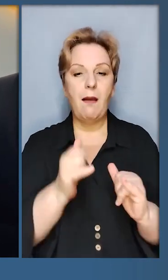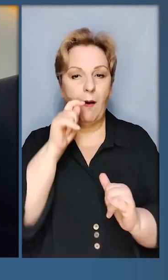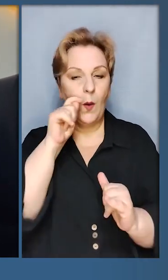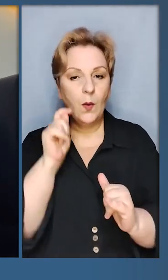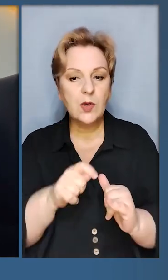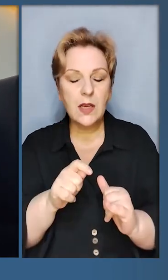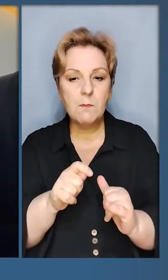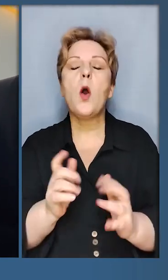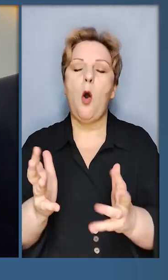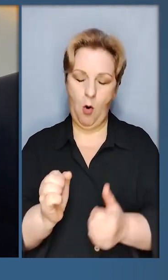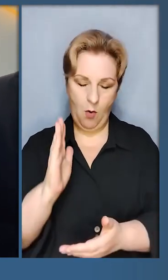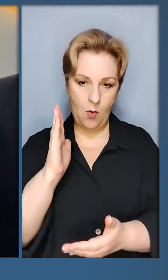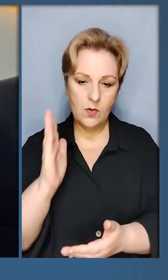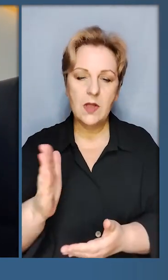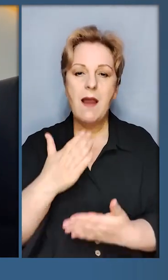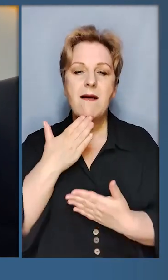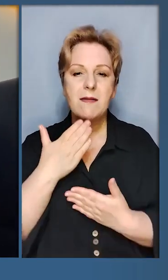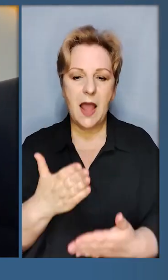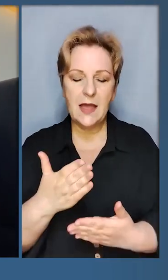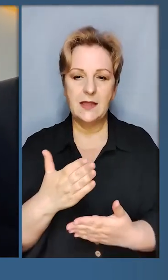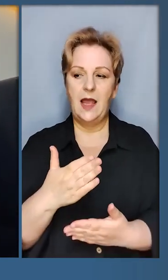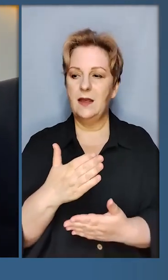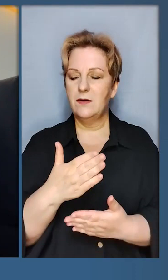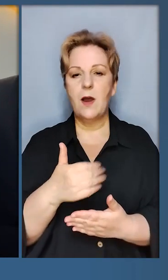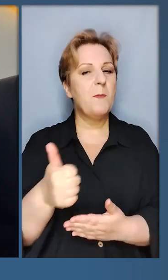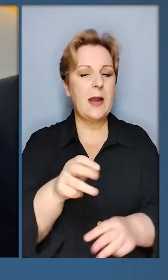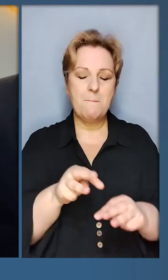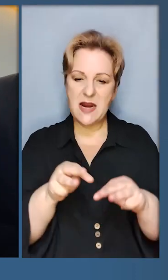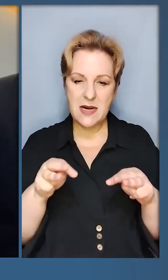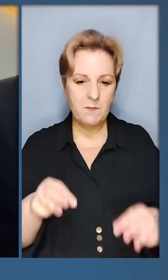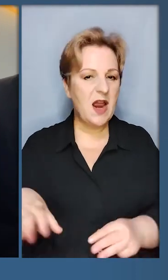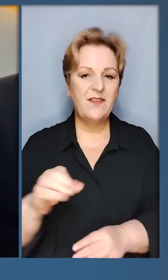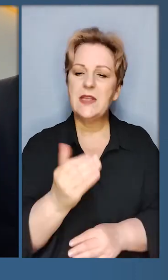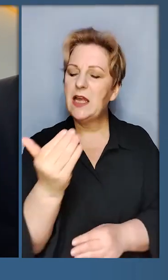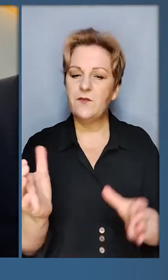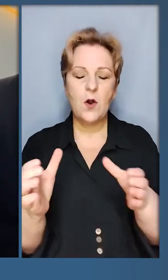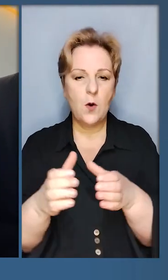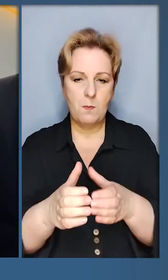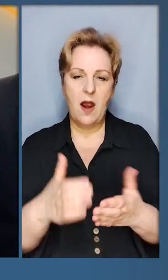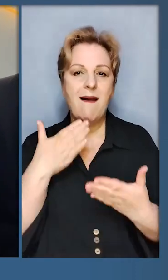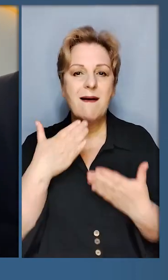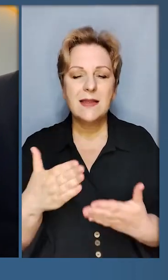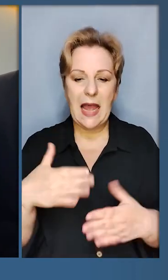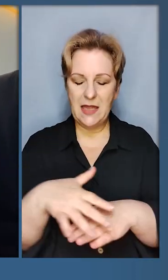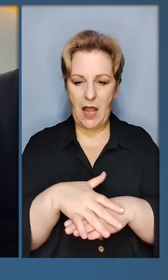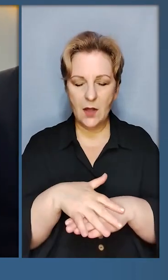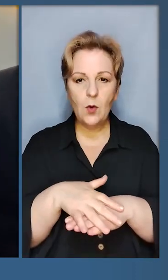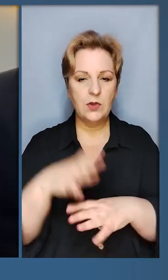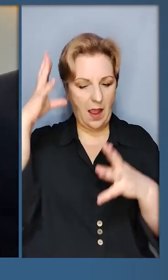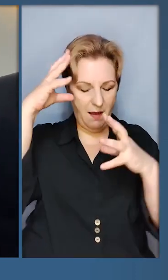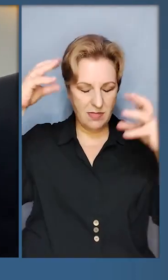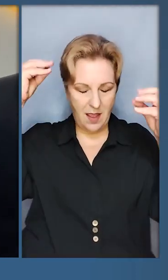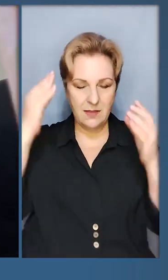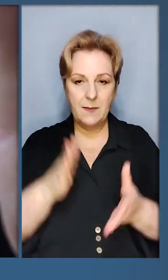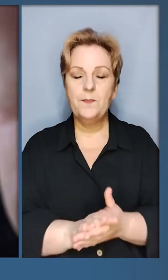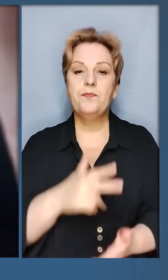для України. Отримуємо. Дякую, Дмін Марк, прем'єр-міністр, всій твоїй команді. Дякую, народу, Нідерландів.